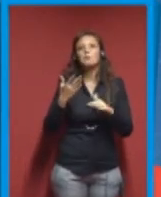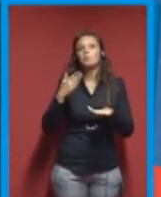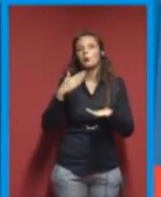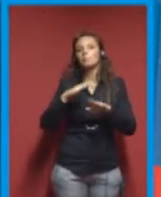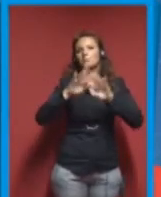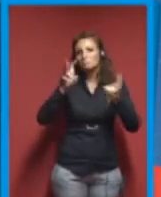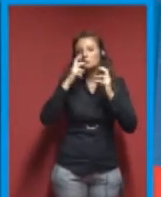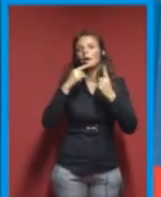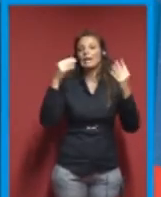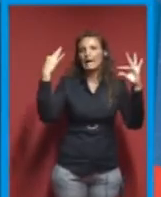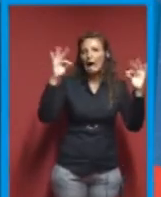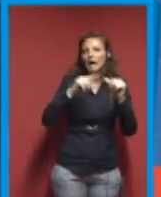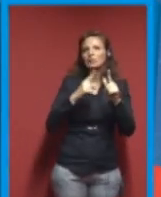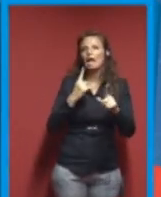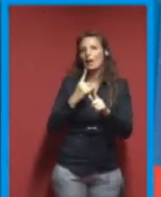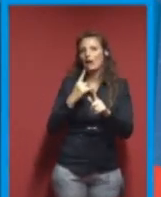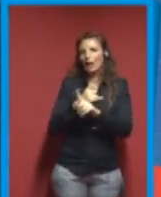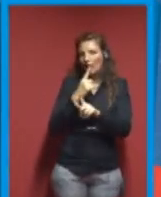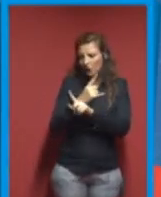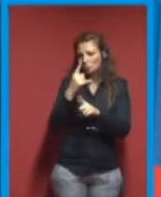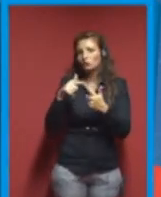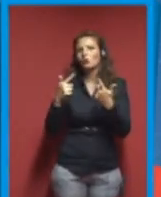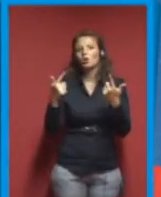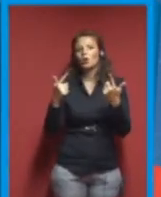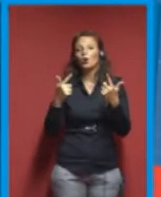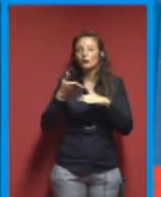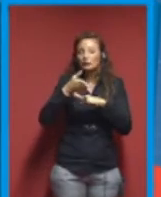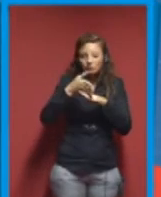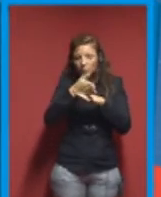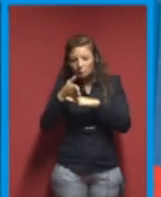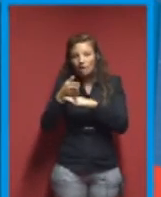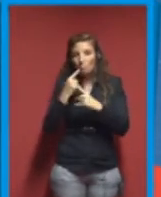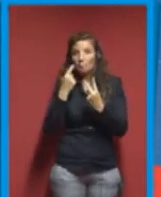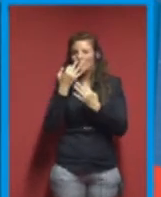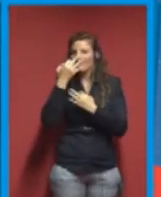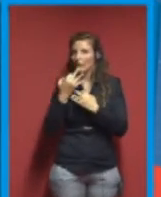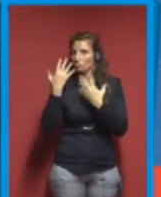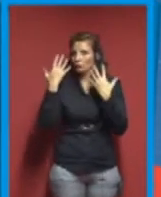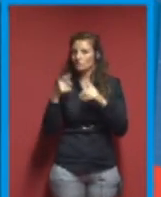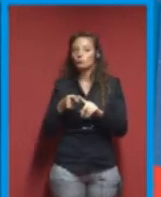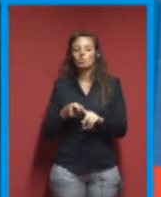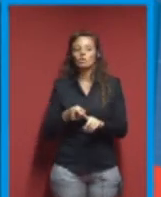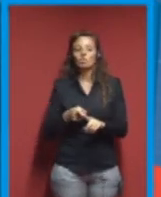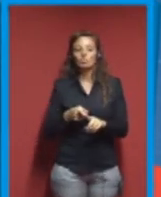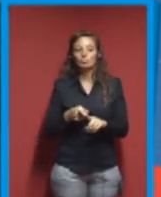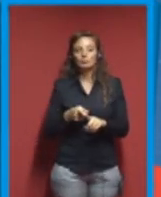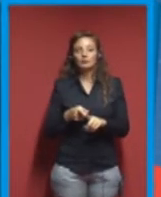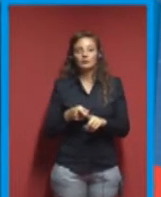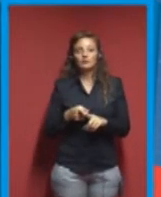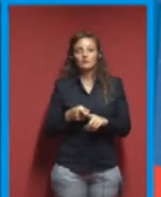legno, taglia in maniera molto precisa e poi può